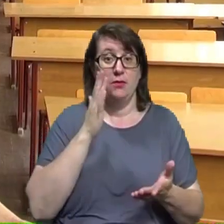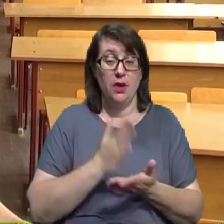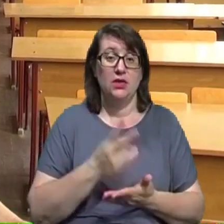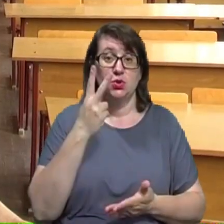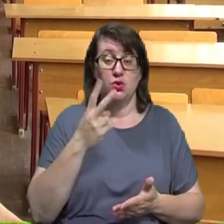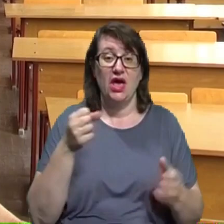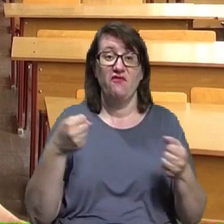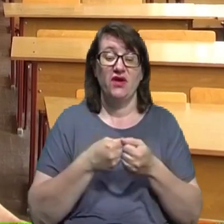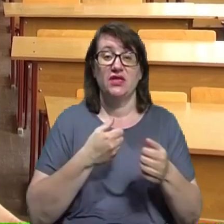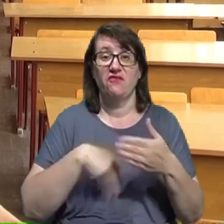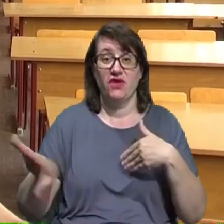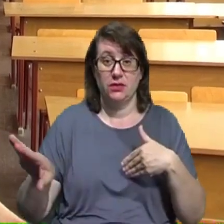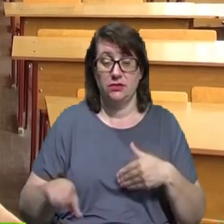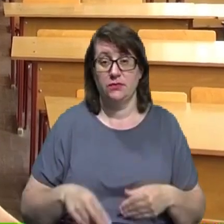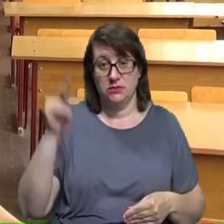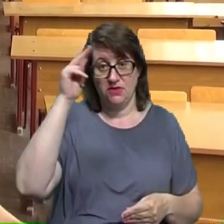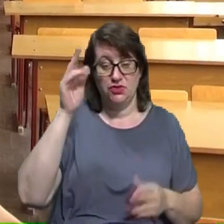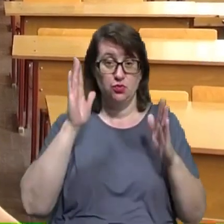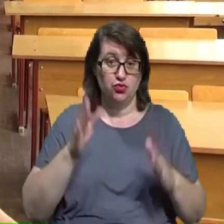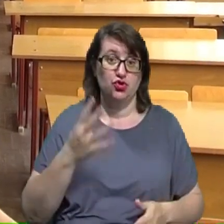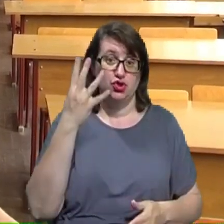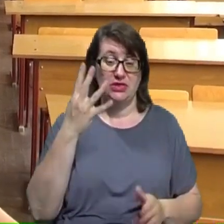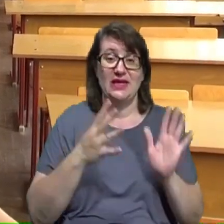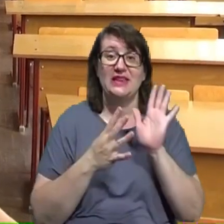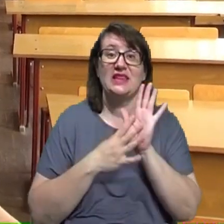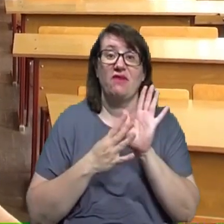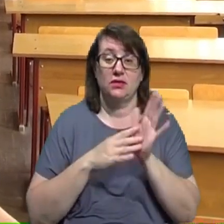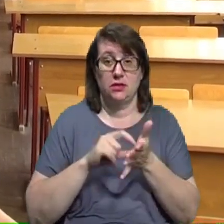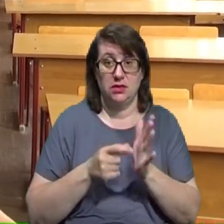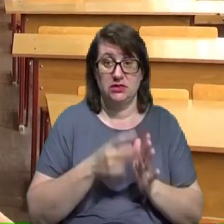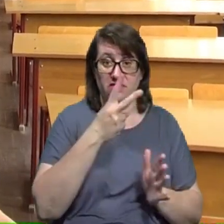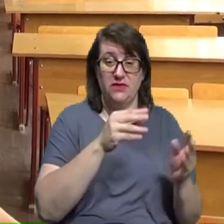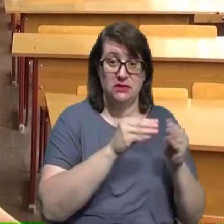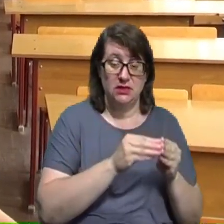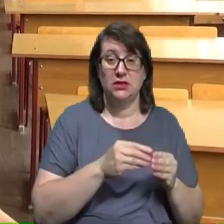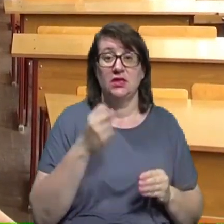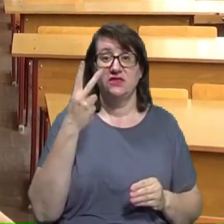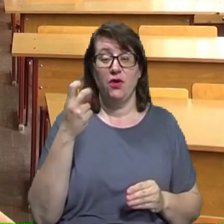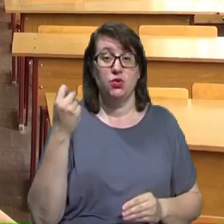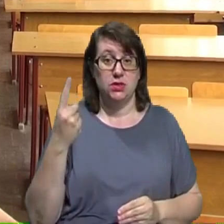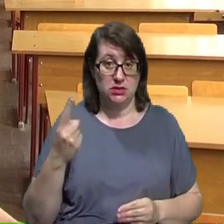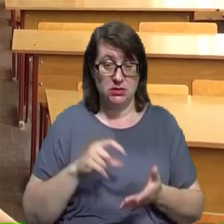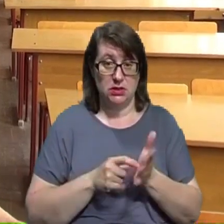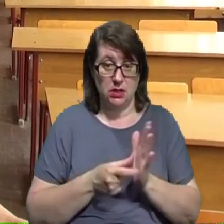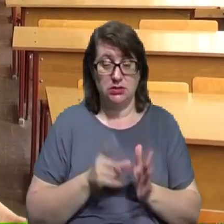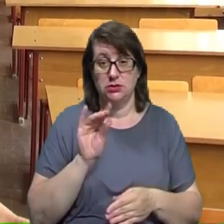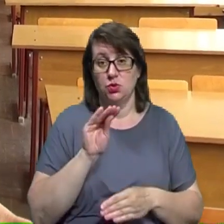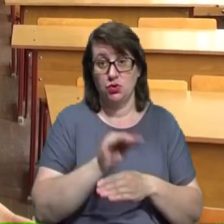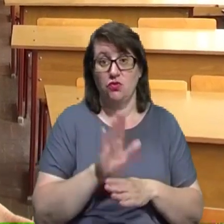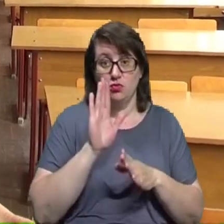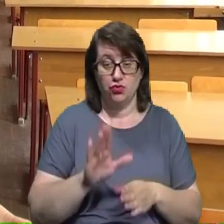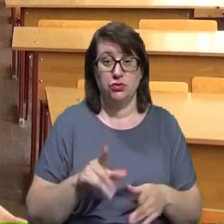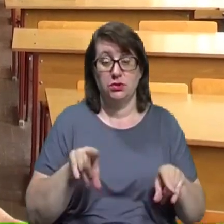Навчатися будуть 4 9 класи, 2 10-х, 2 11-х, і додатково будуть задіяні